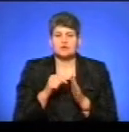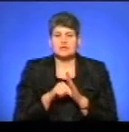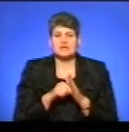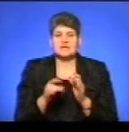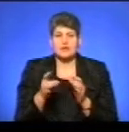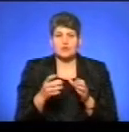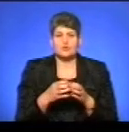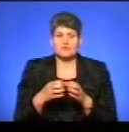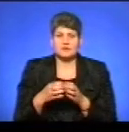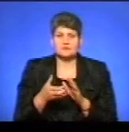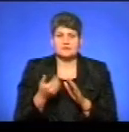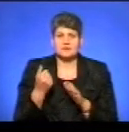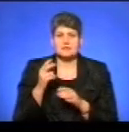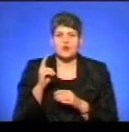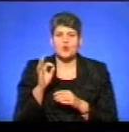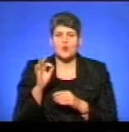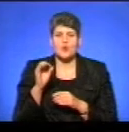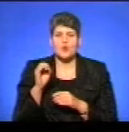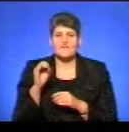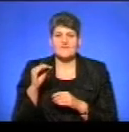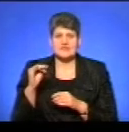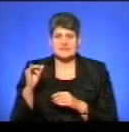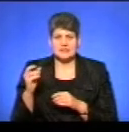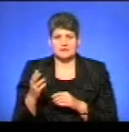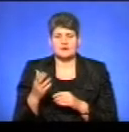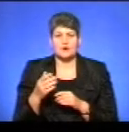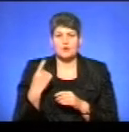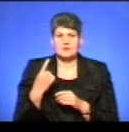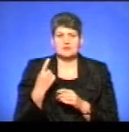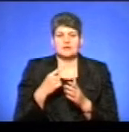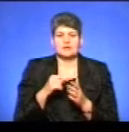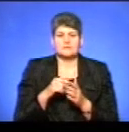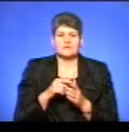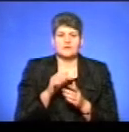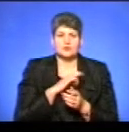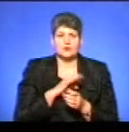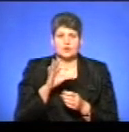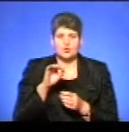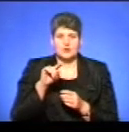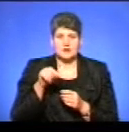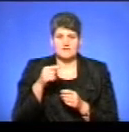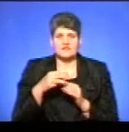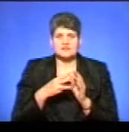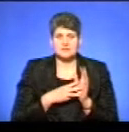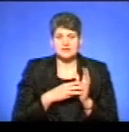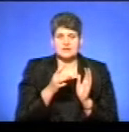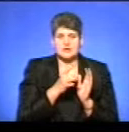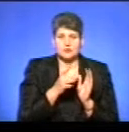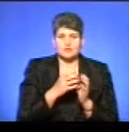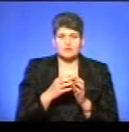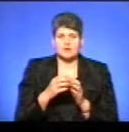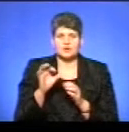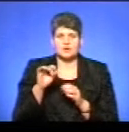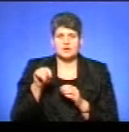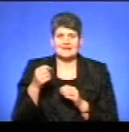громад, вилучається певний коефіцієнт. Ну, будемо говорити, зміг обласного значення коефіцієнт застосовується 0,18, з районів, з громад 0